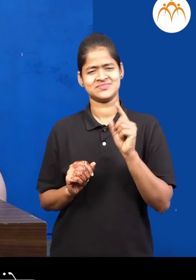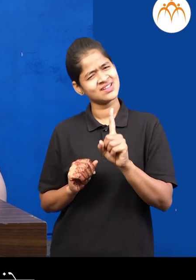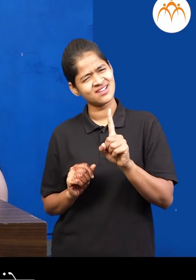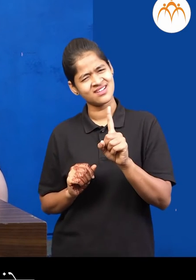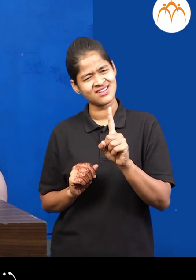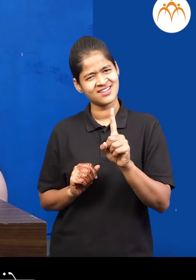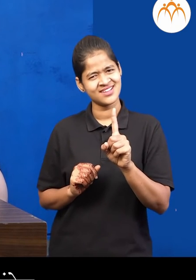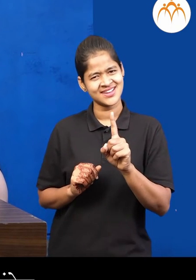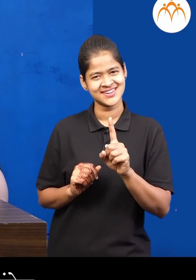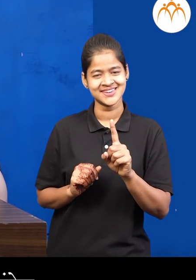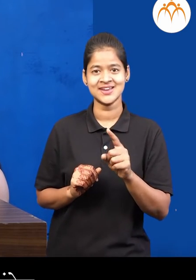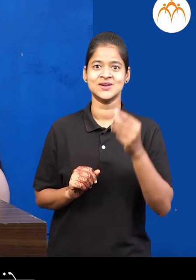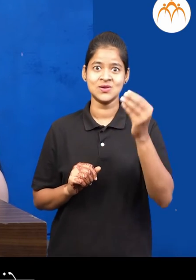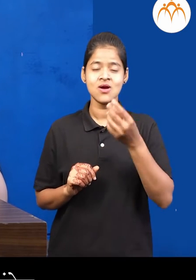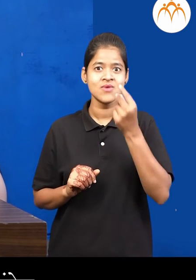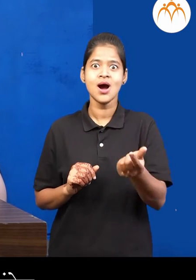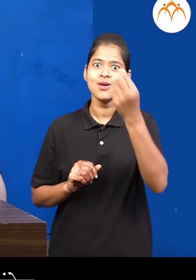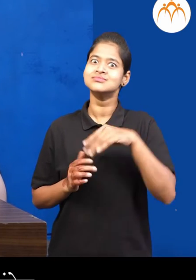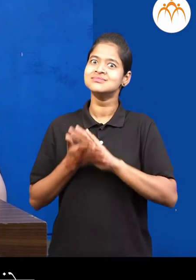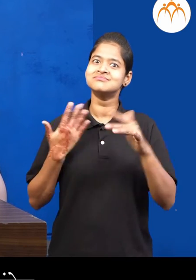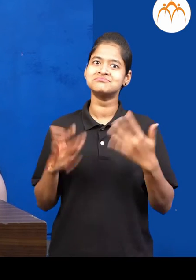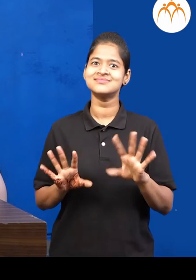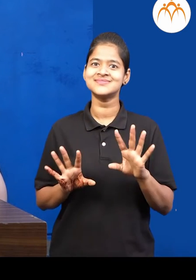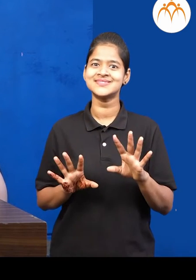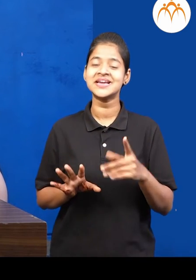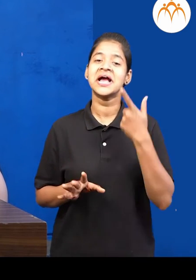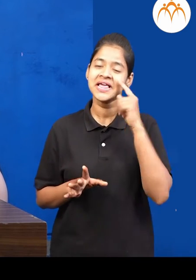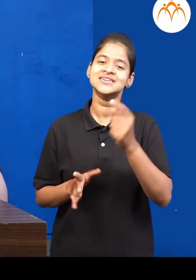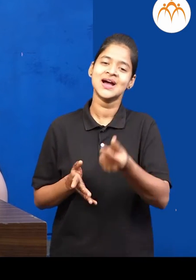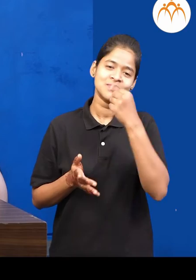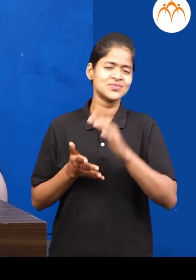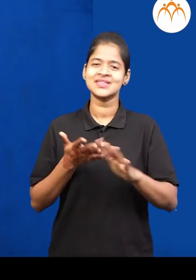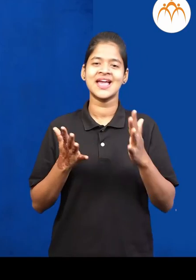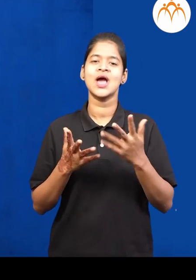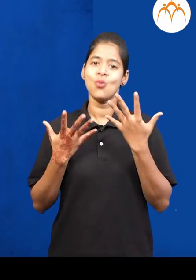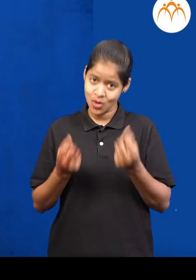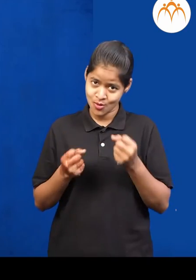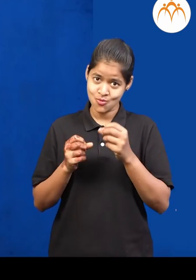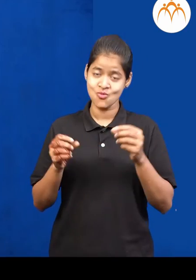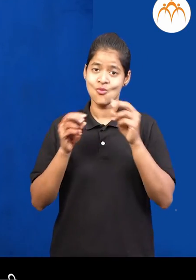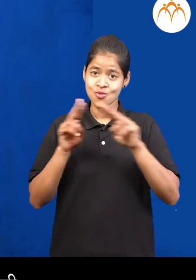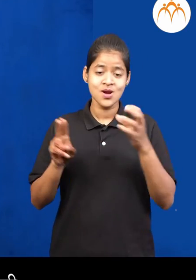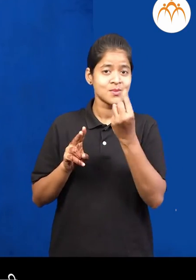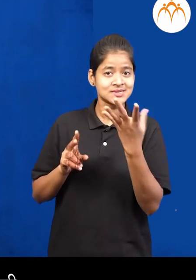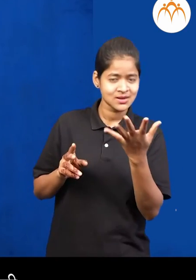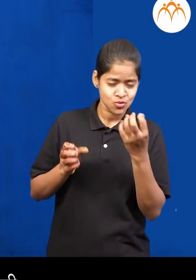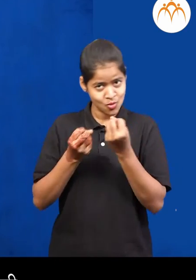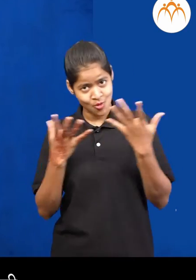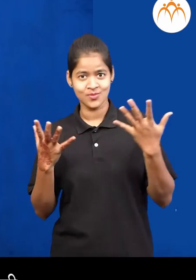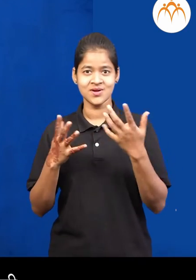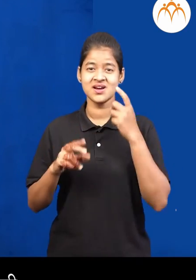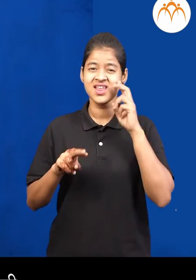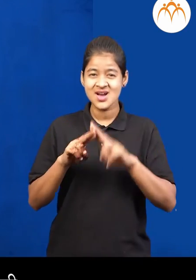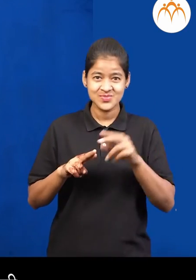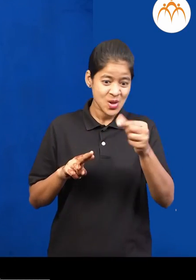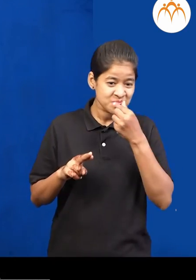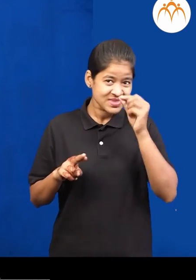बाबा एकच गोड़ी? लगेश संपेल की तर खा दी? सगड़ा मागो, कारण फीजर